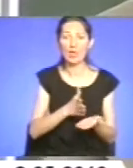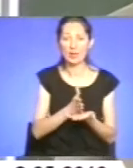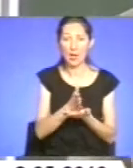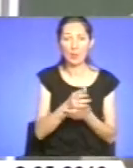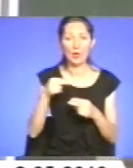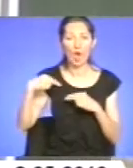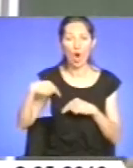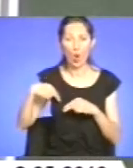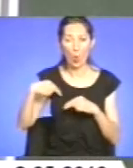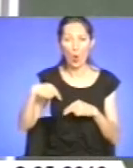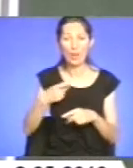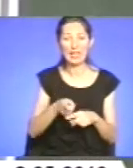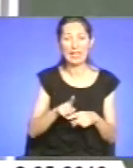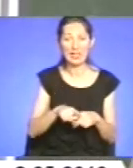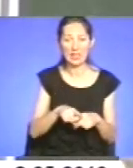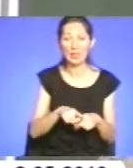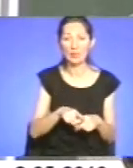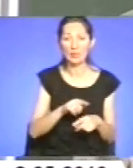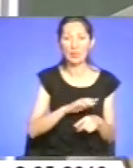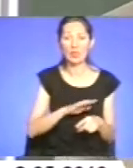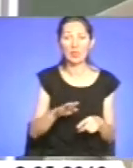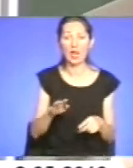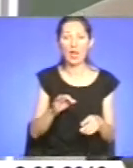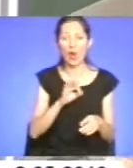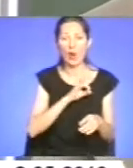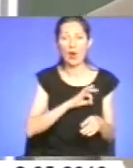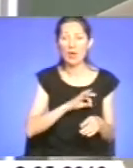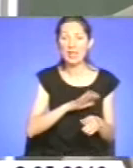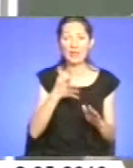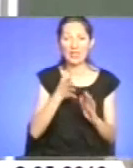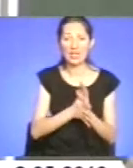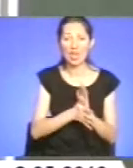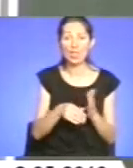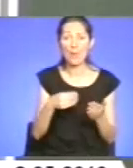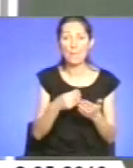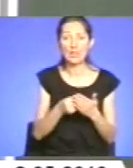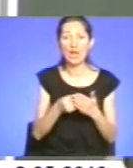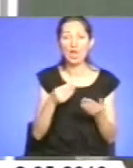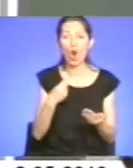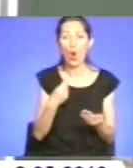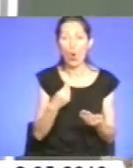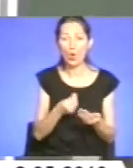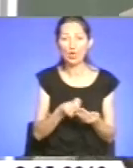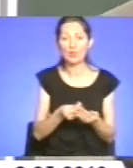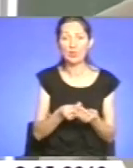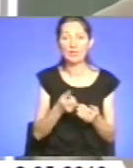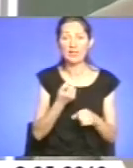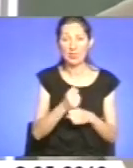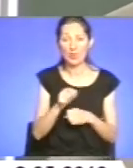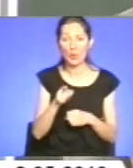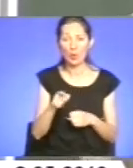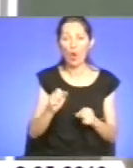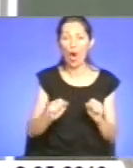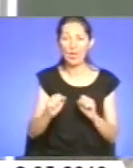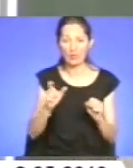роботи, які, як то кажуть, не застосовуючи і не витрачаючи матеріальних коштів, заставляємо того керівника